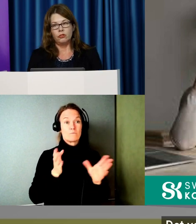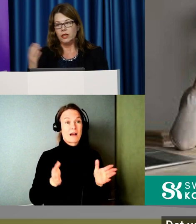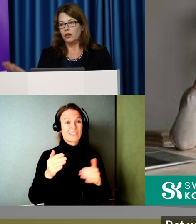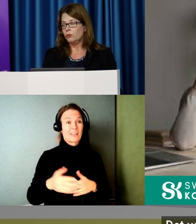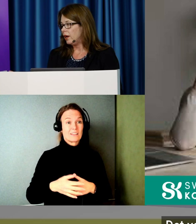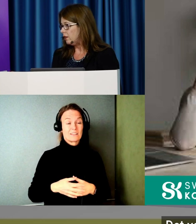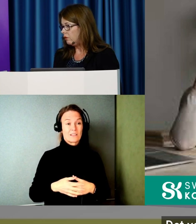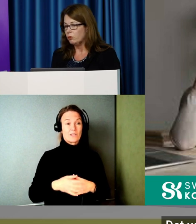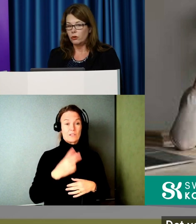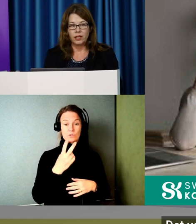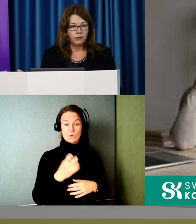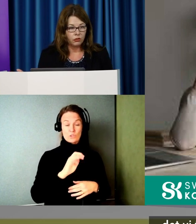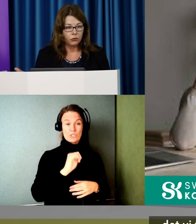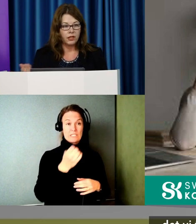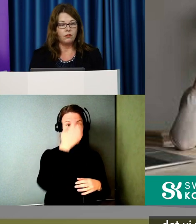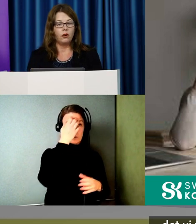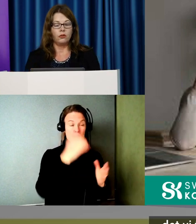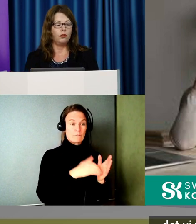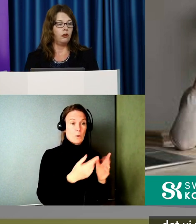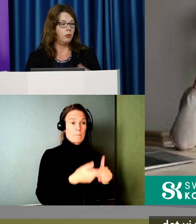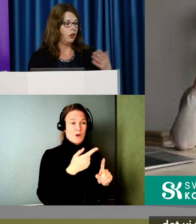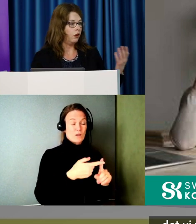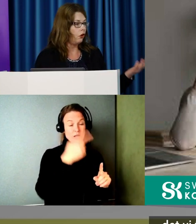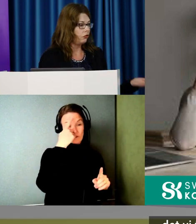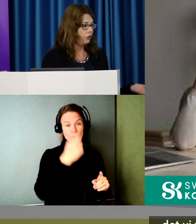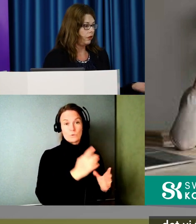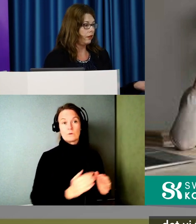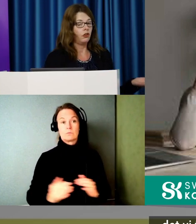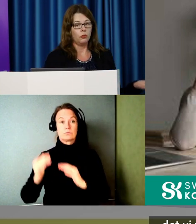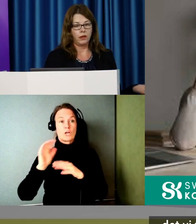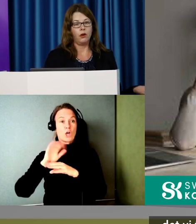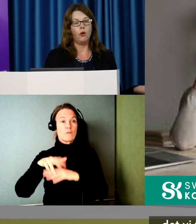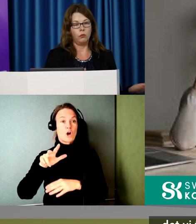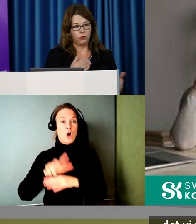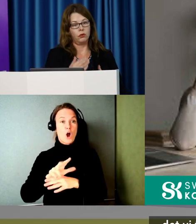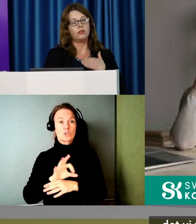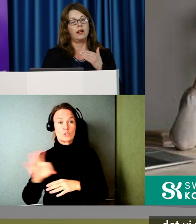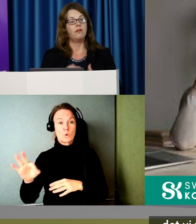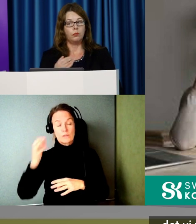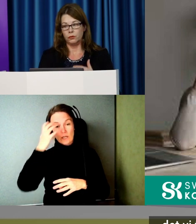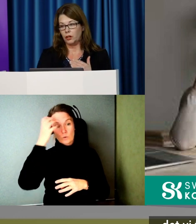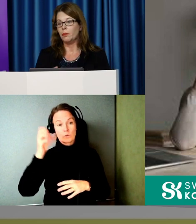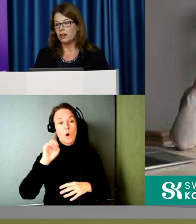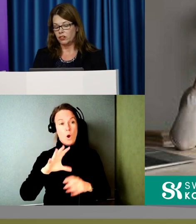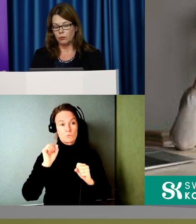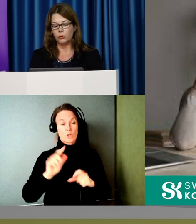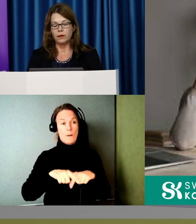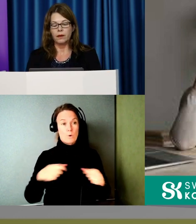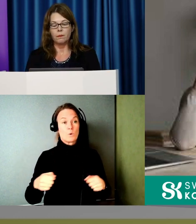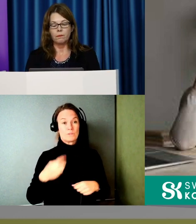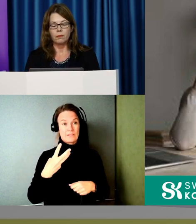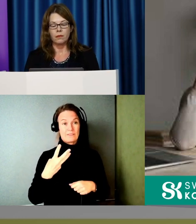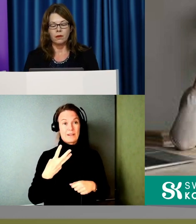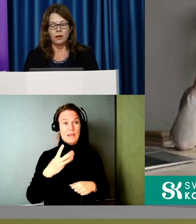Så 29 kronor hade vi från början där vi trodde att det var, nu är vi uppe i över 1800 kronor, om hon då ska vara bunden de här tre